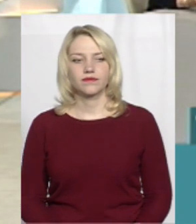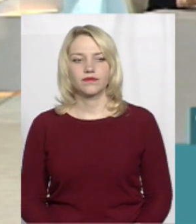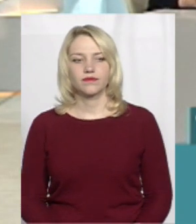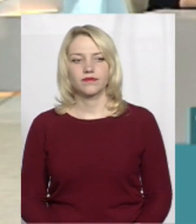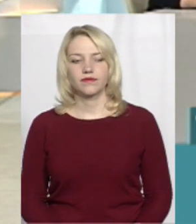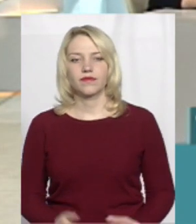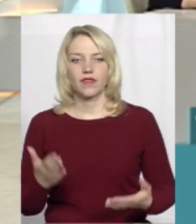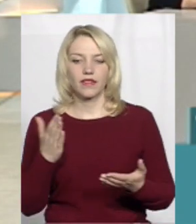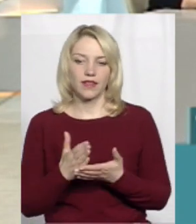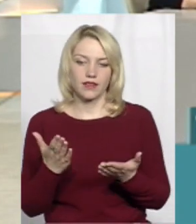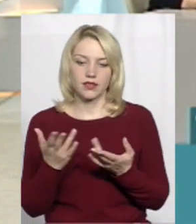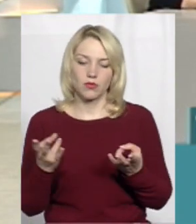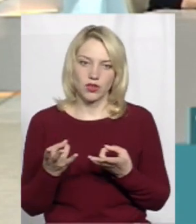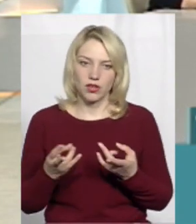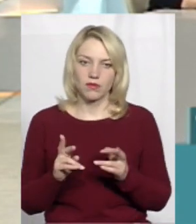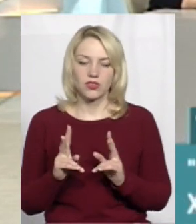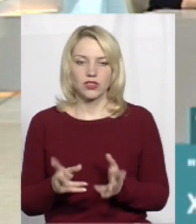Якась потреба є чи як?